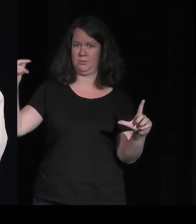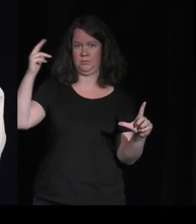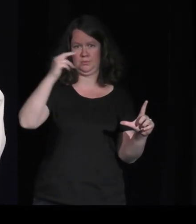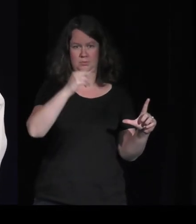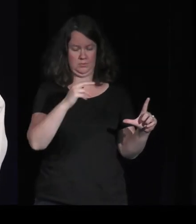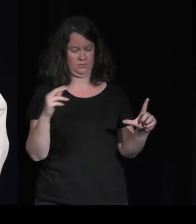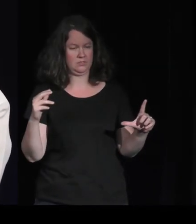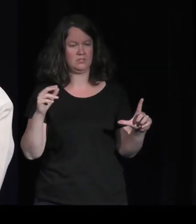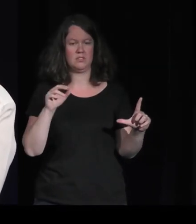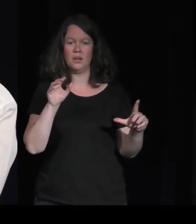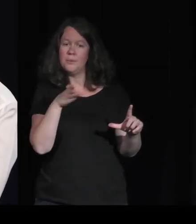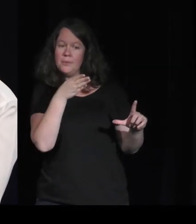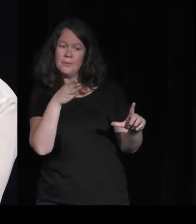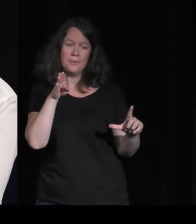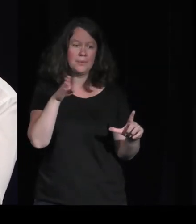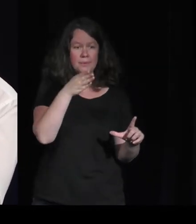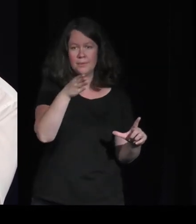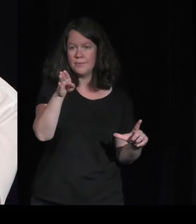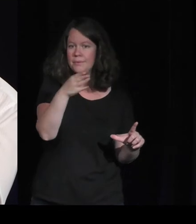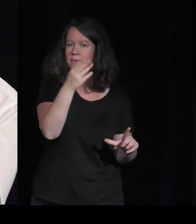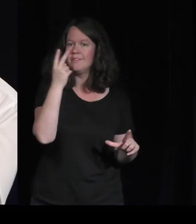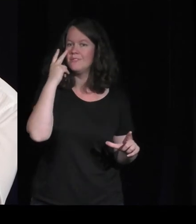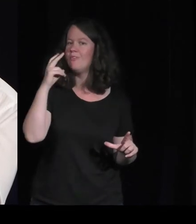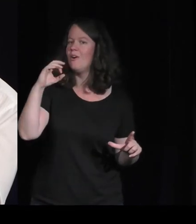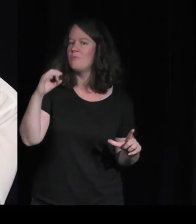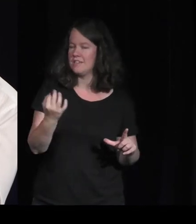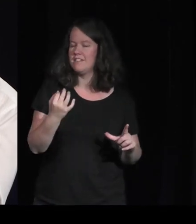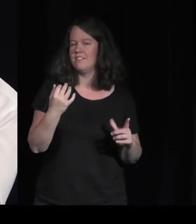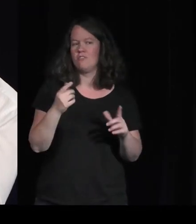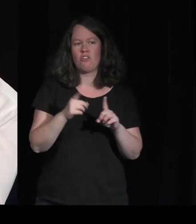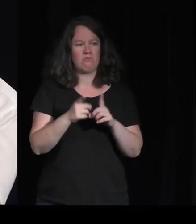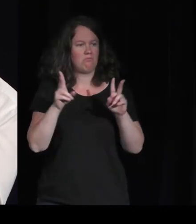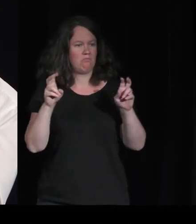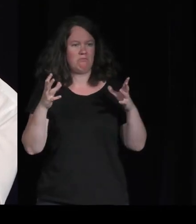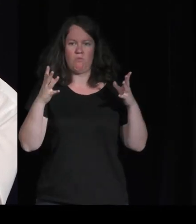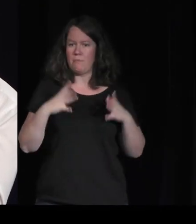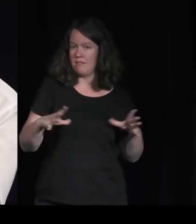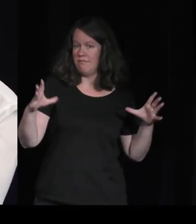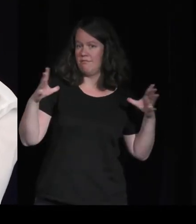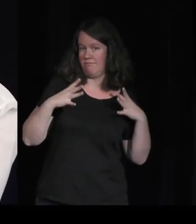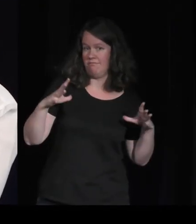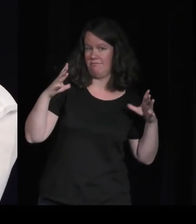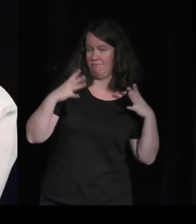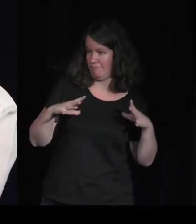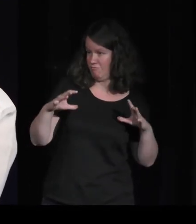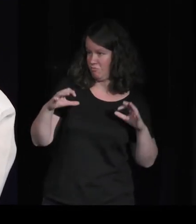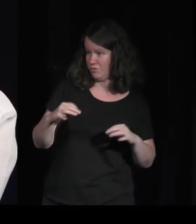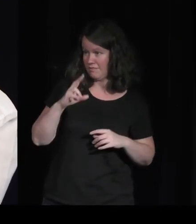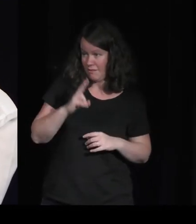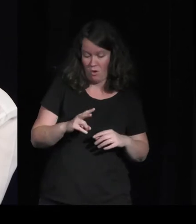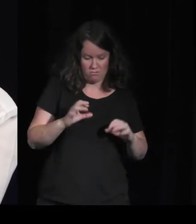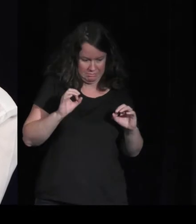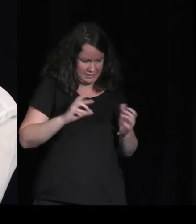fantasme parce que c'est en train de se concrétiser, mais il y a ce côté de promenade. Il y a ce rythme de la